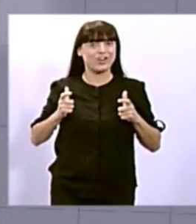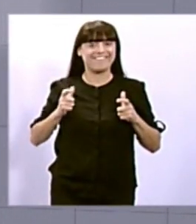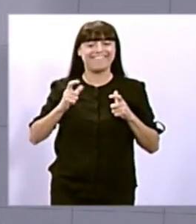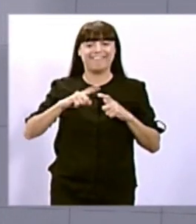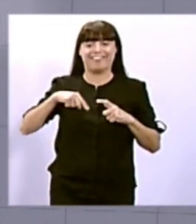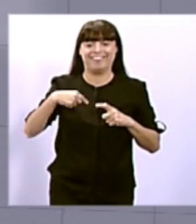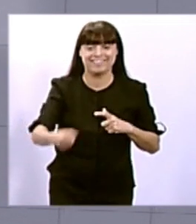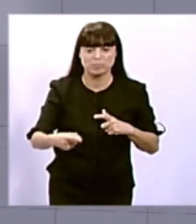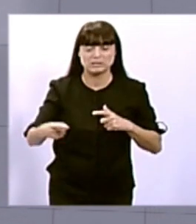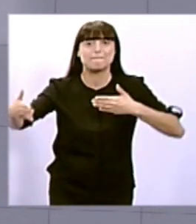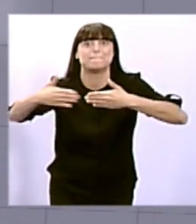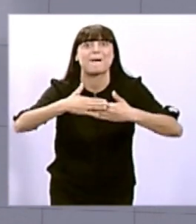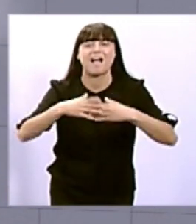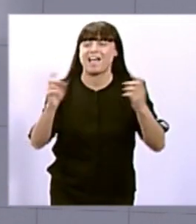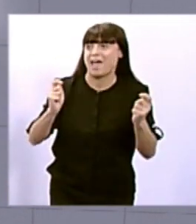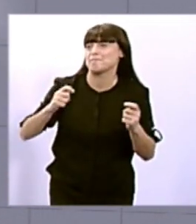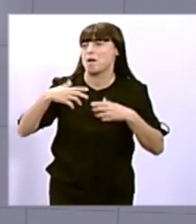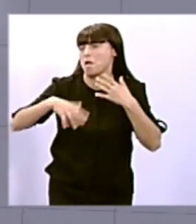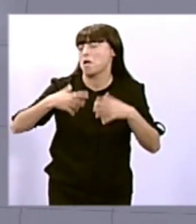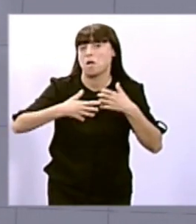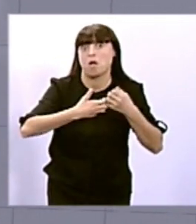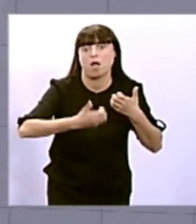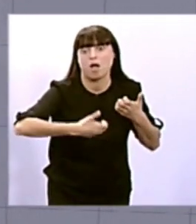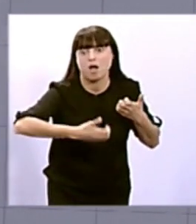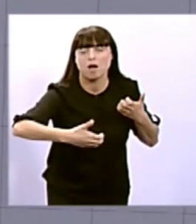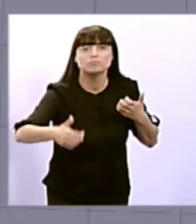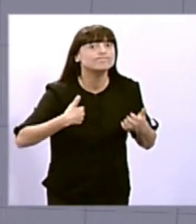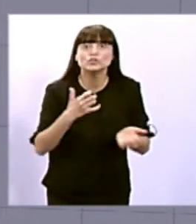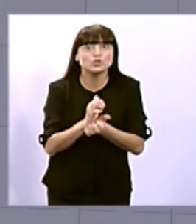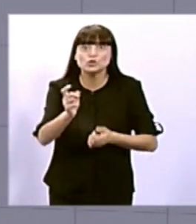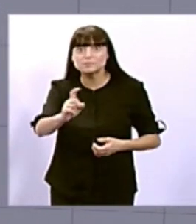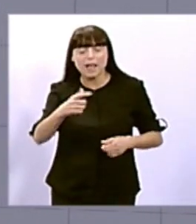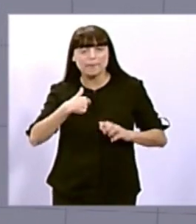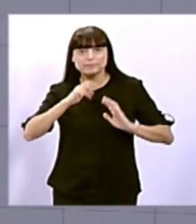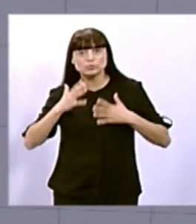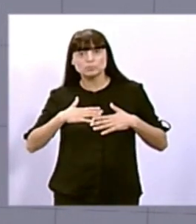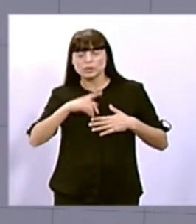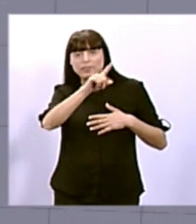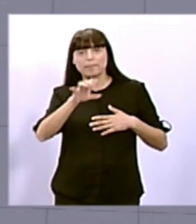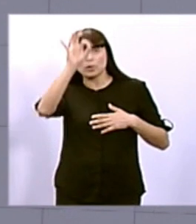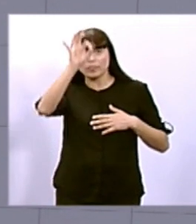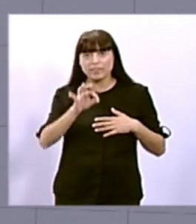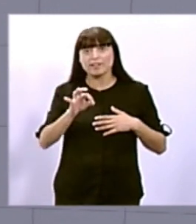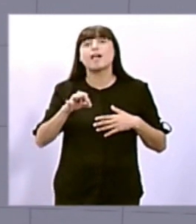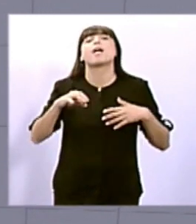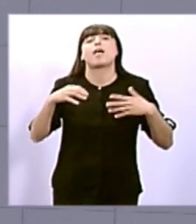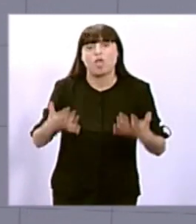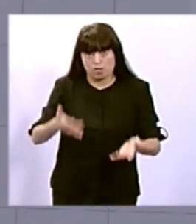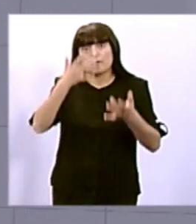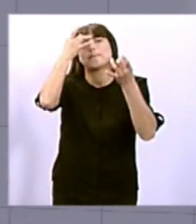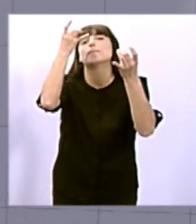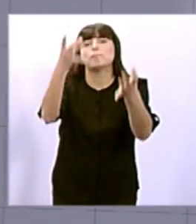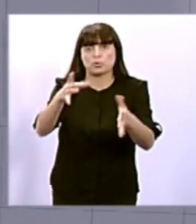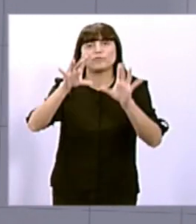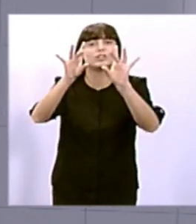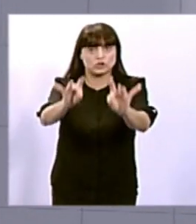que el postestat d'alarma sigui tan traumàtic, no?, per a les isentes locals, que al final l'han de fer d'escut de la ciutadania com va